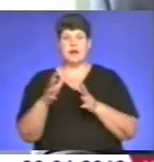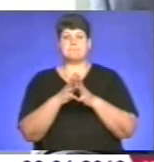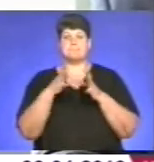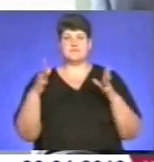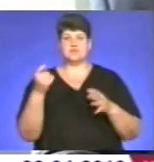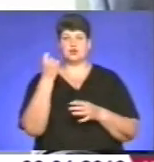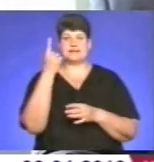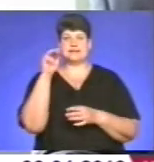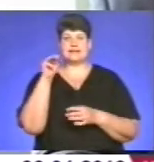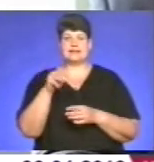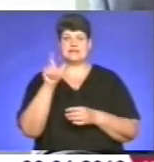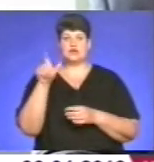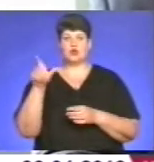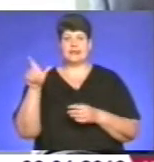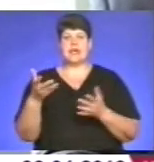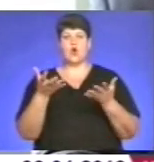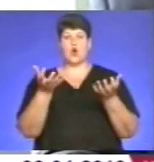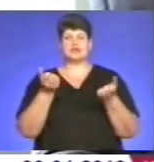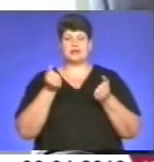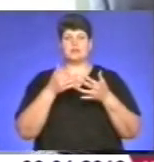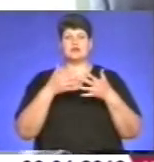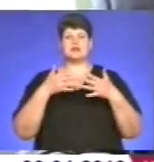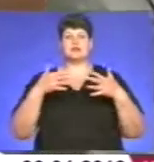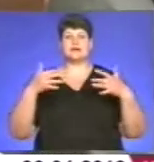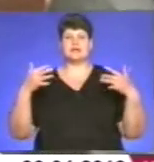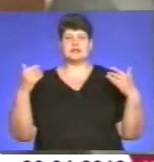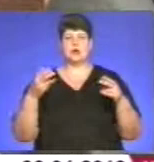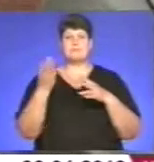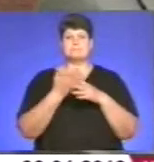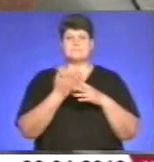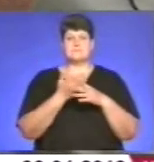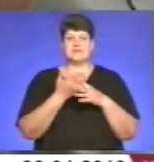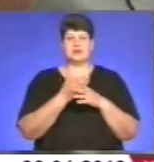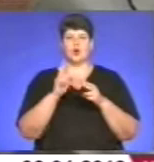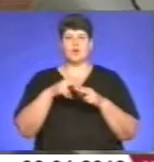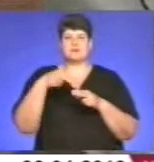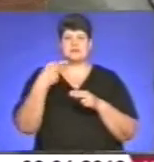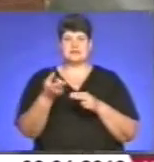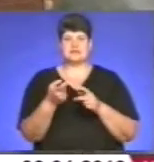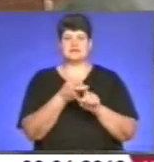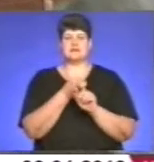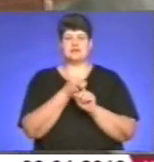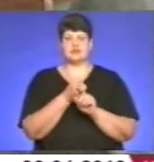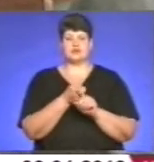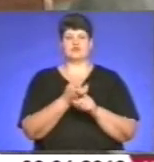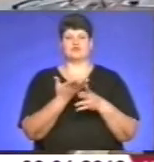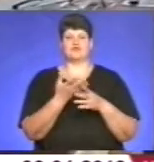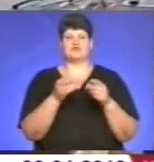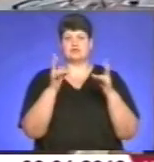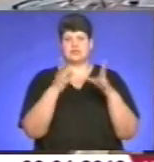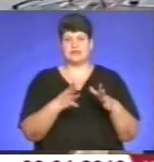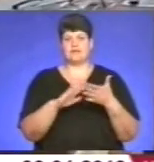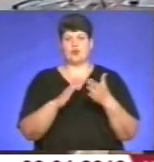людей отримують різного роду пільги і компенсації, пов'язані з роботою в важких та шкідливих умовах.